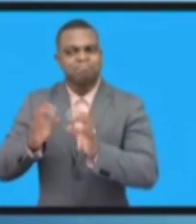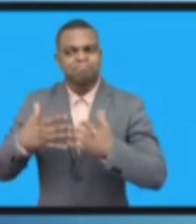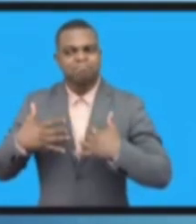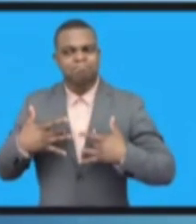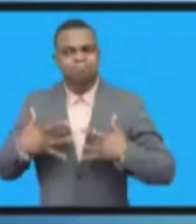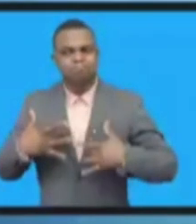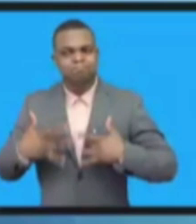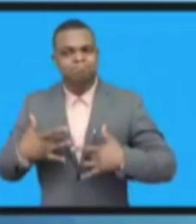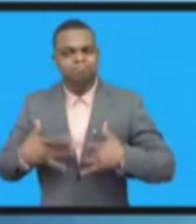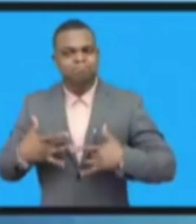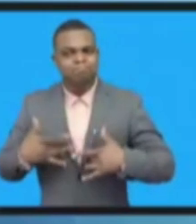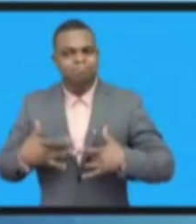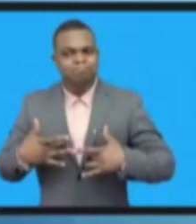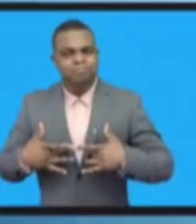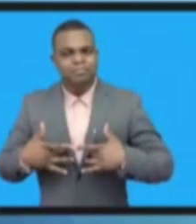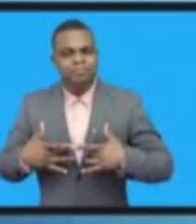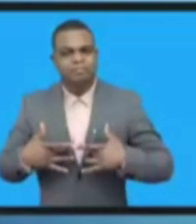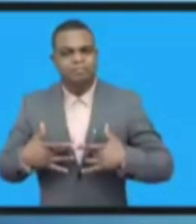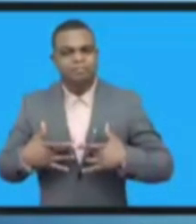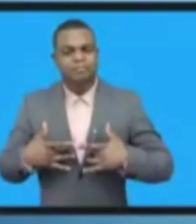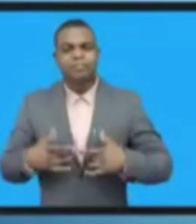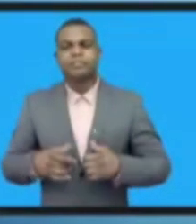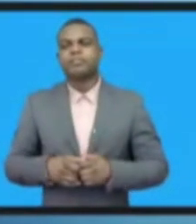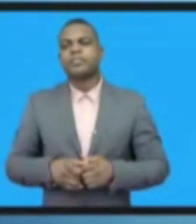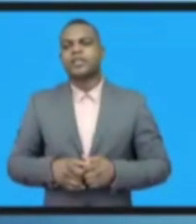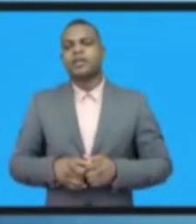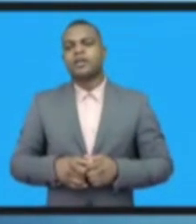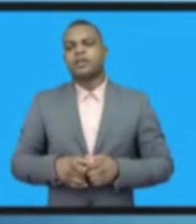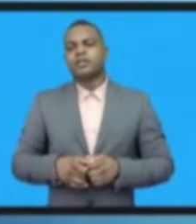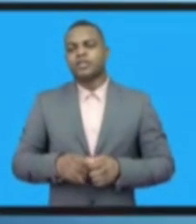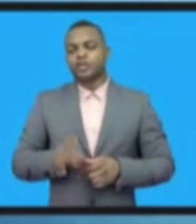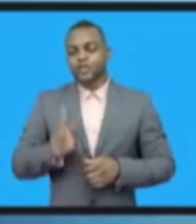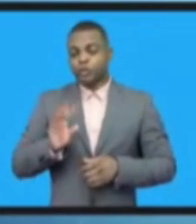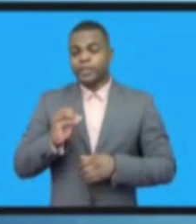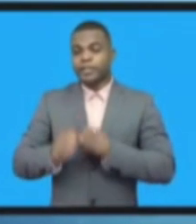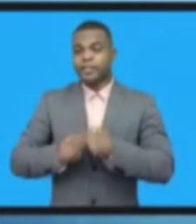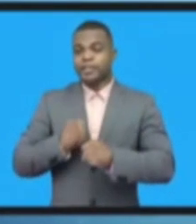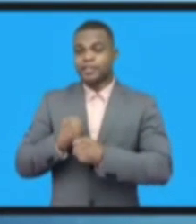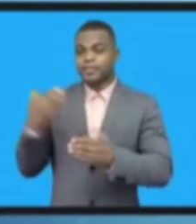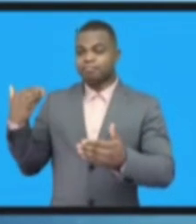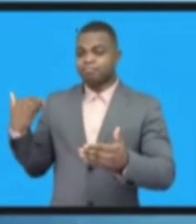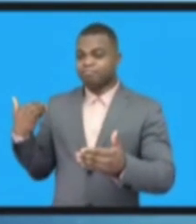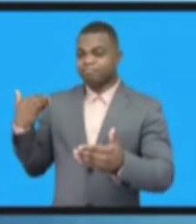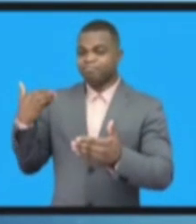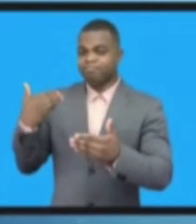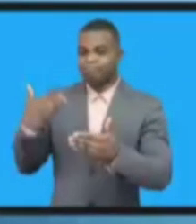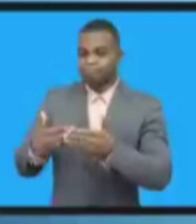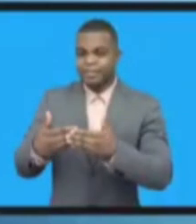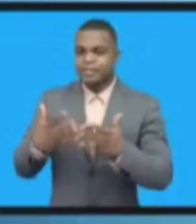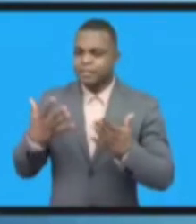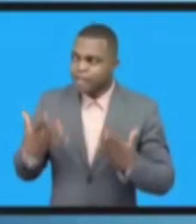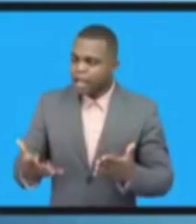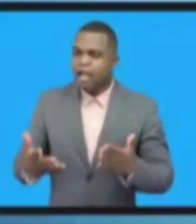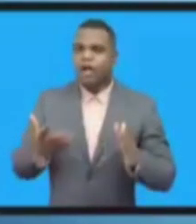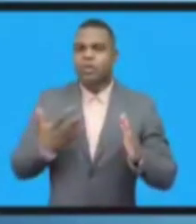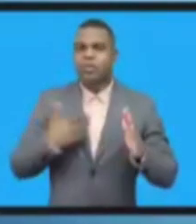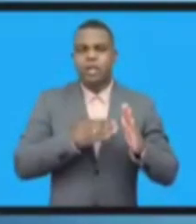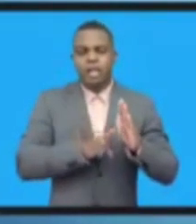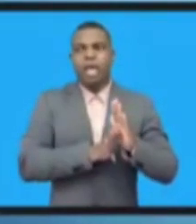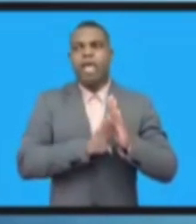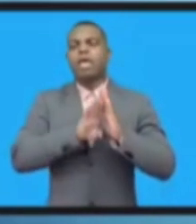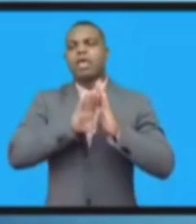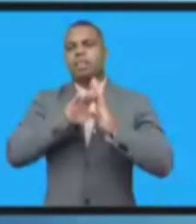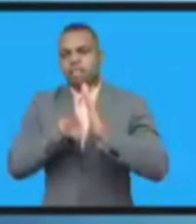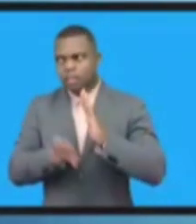саммит. И вот прошло 20 лет. Опять переломный момент. Сети и сервисы,